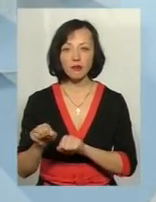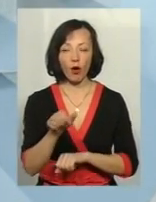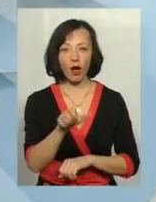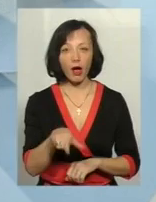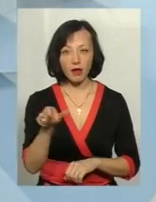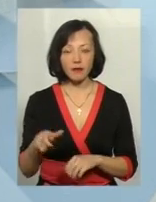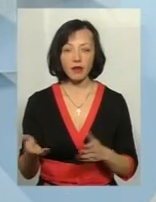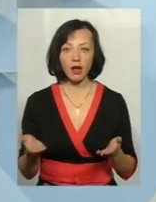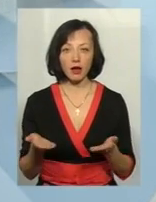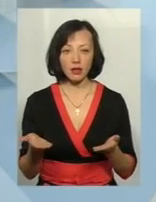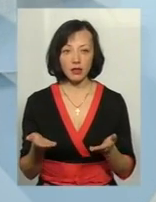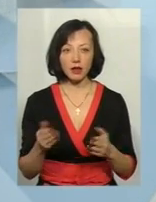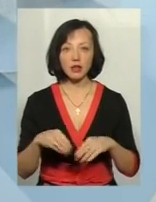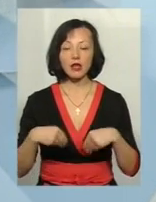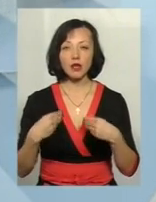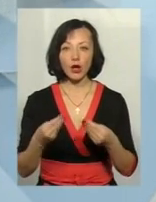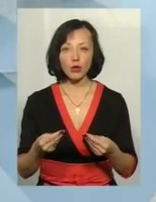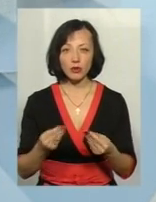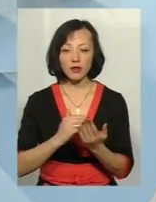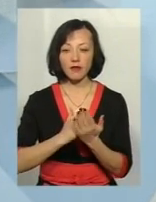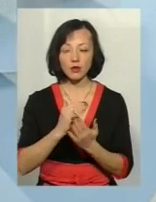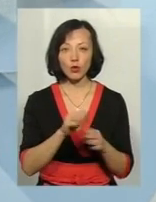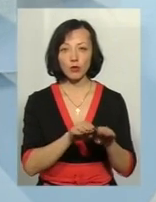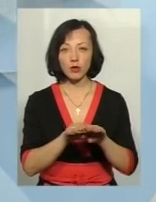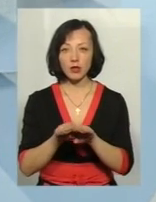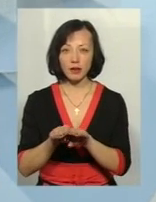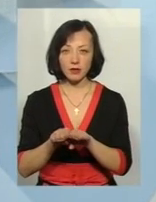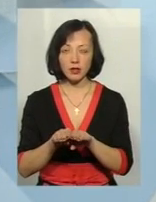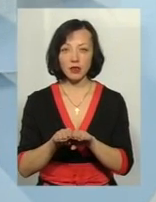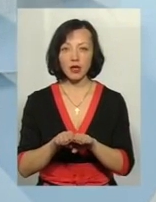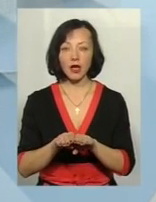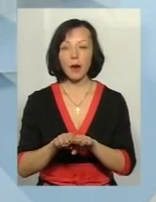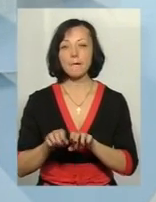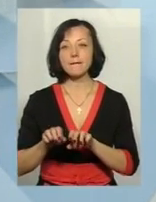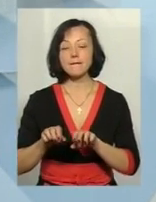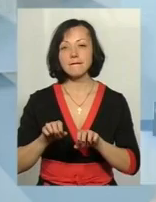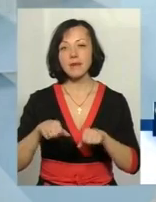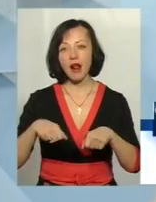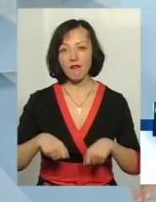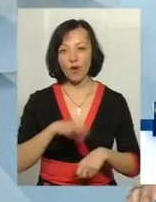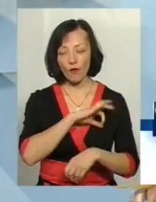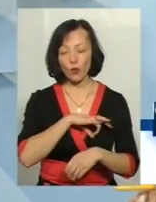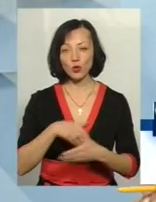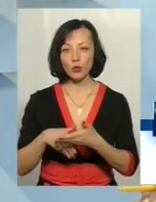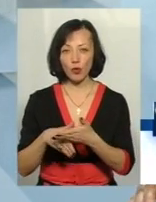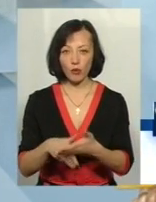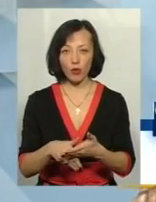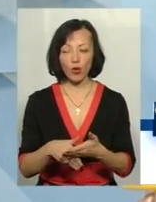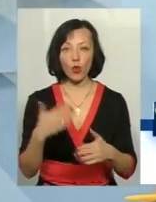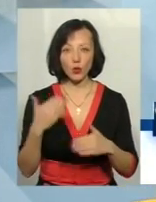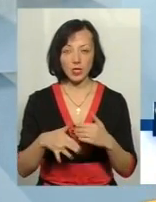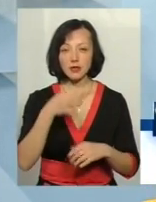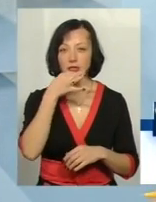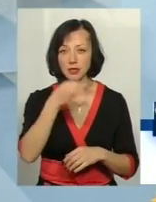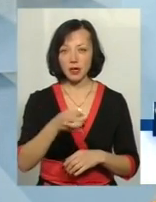які надають на високому рівні і якісну правову допомогу. Вже прозвучало, що